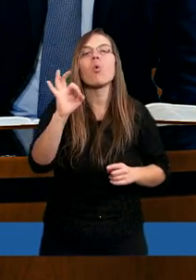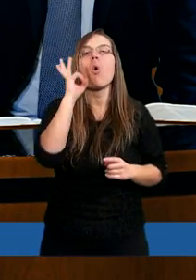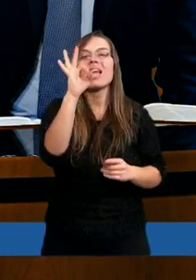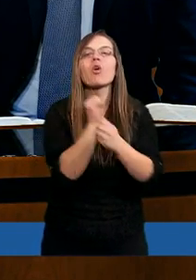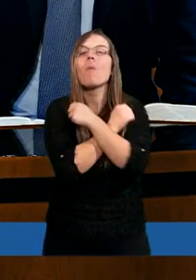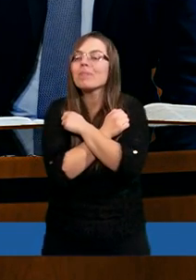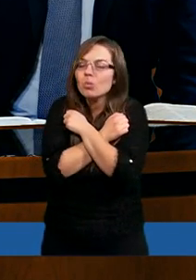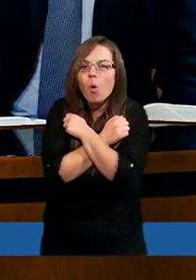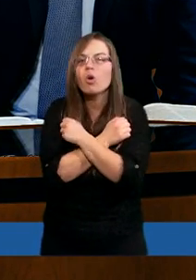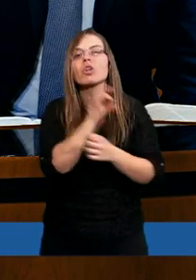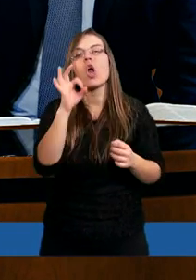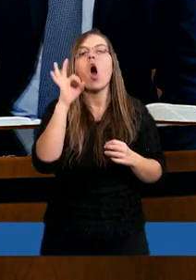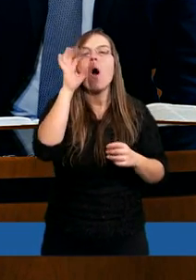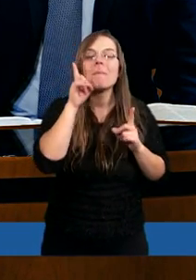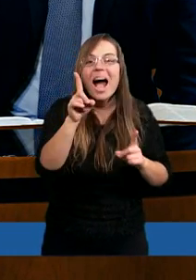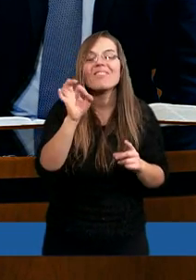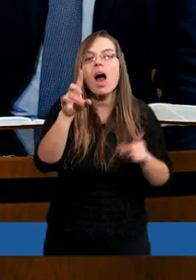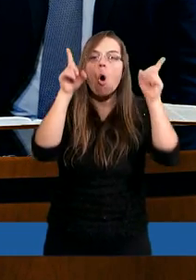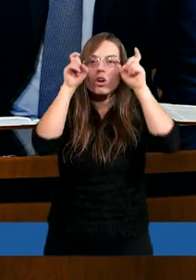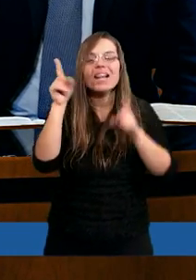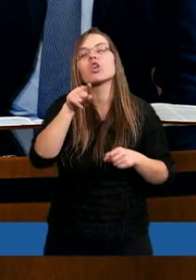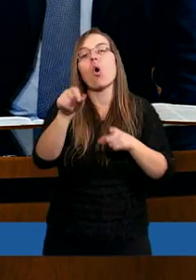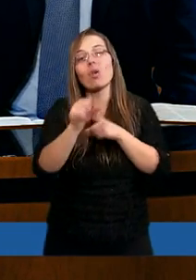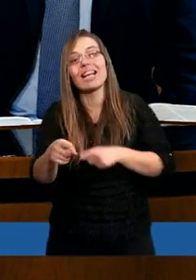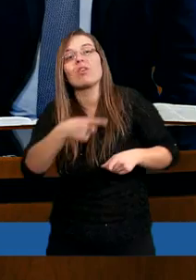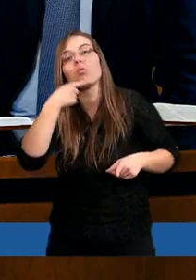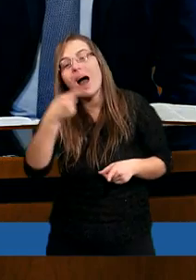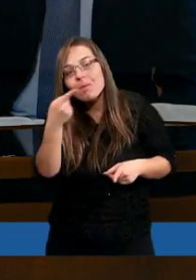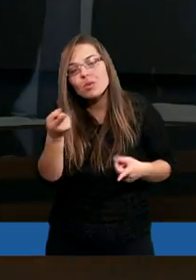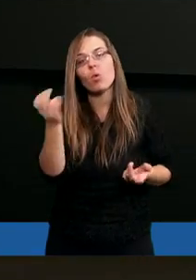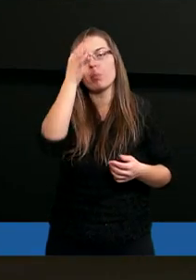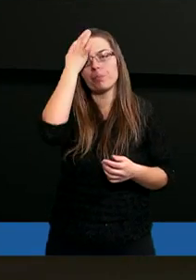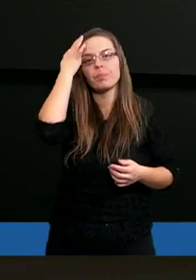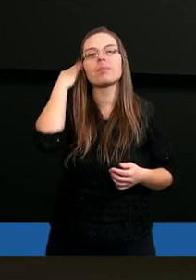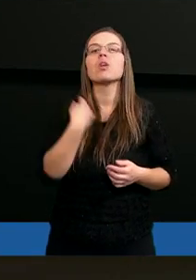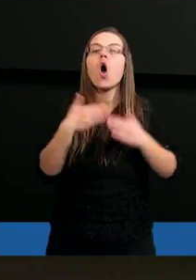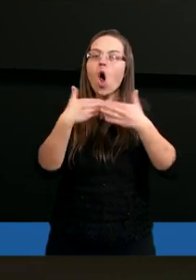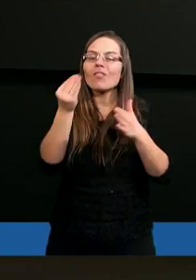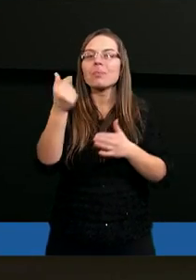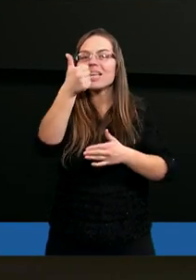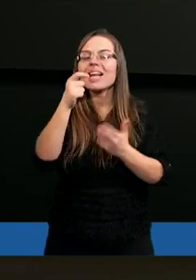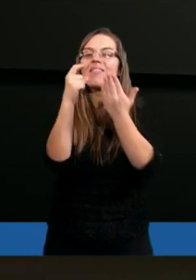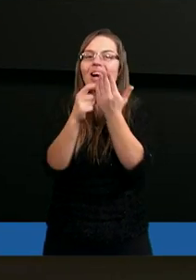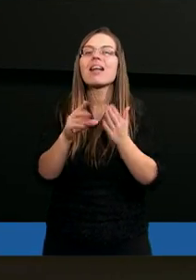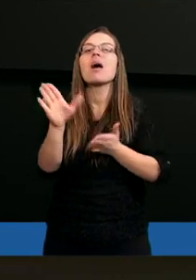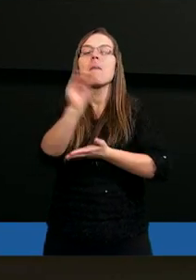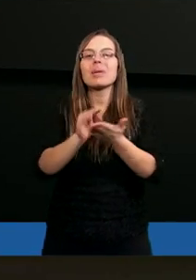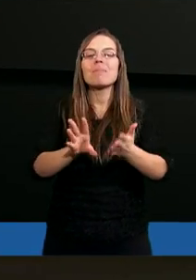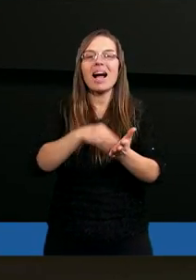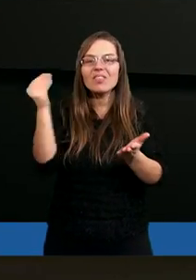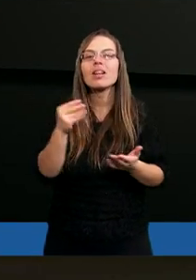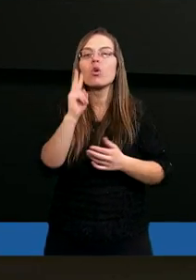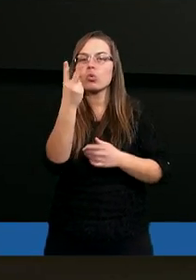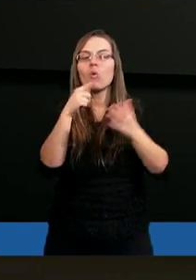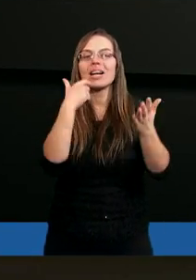o Jego miłości i prawda o szatanie, że jest kłamcą. Otworzymy jeszcze jeden fragment Pisma Świętego, to